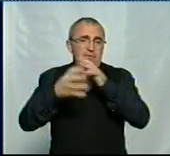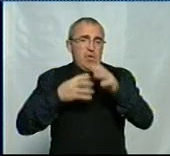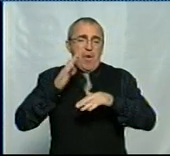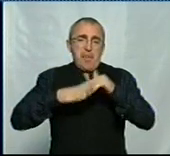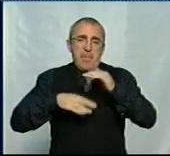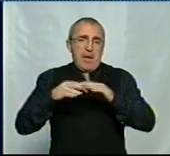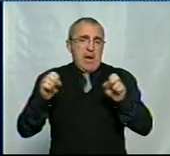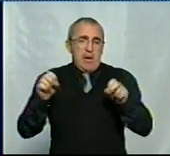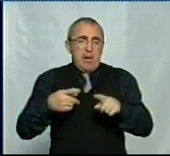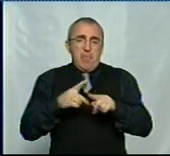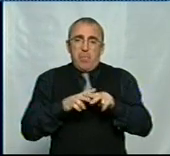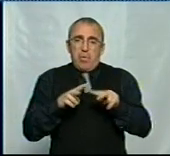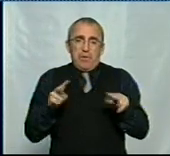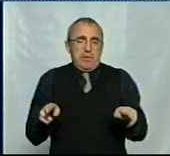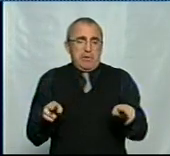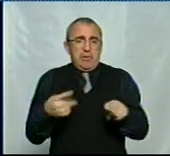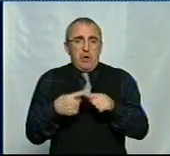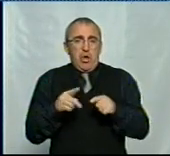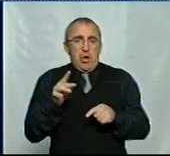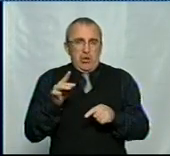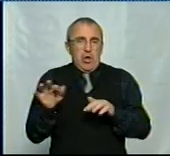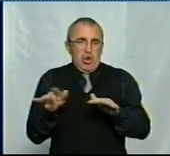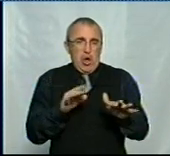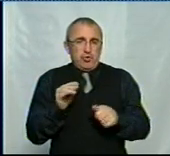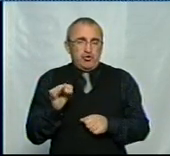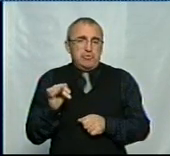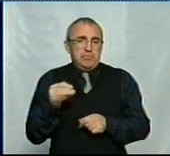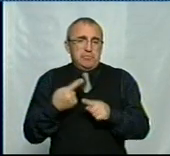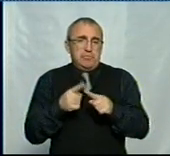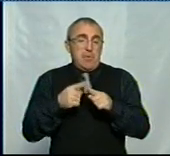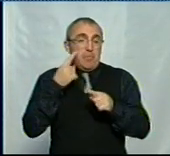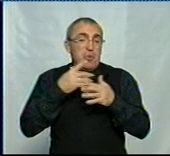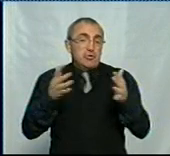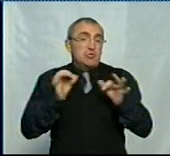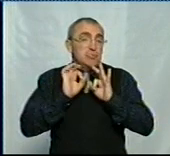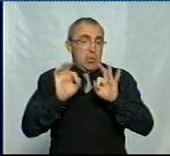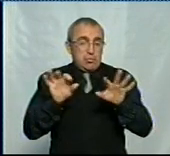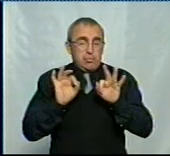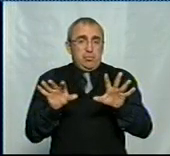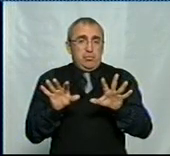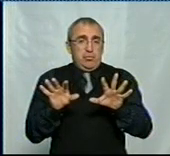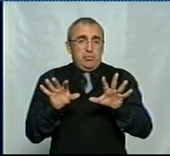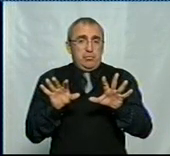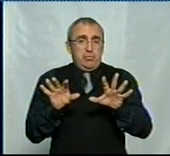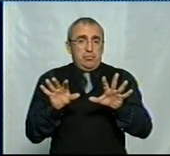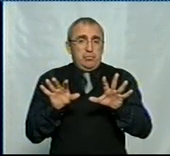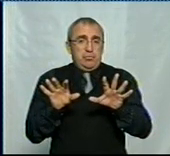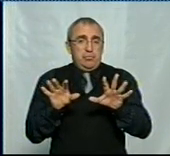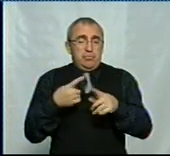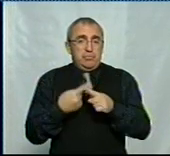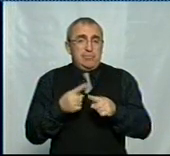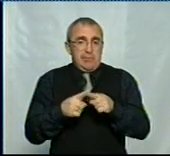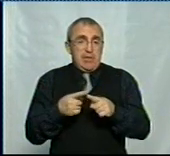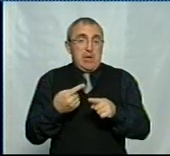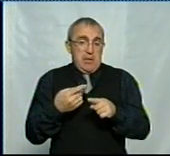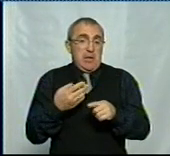подібні речі. І більше за все скажу, що це воно